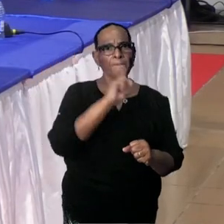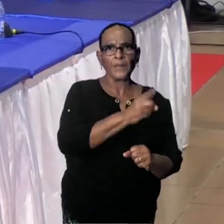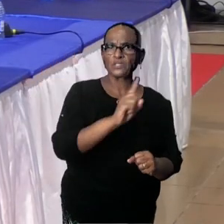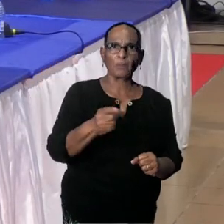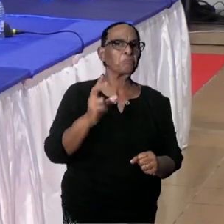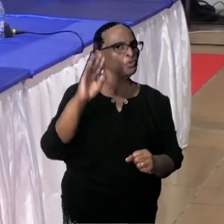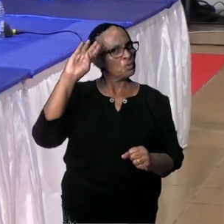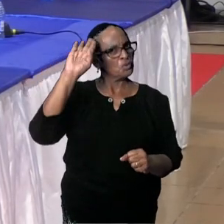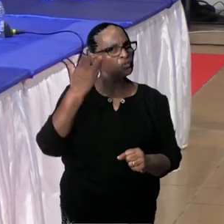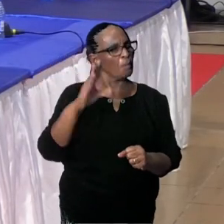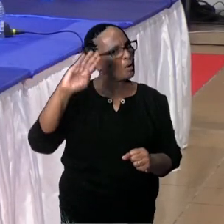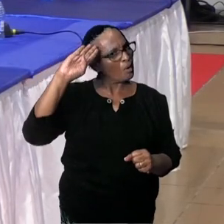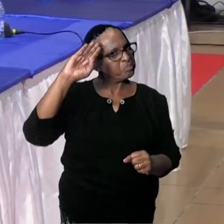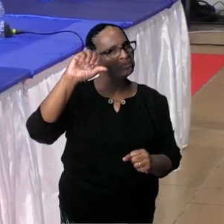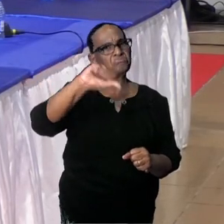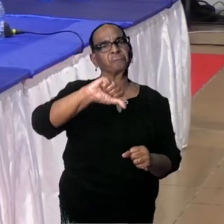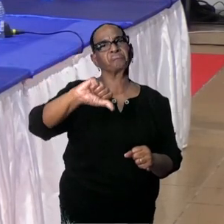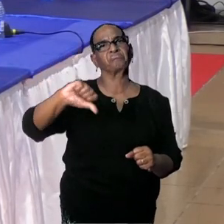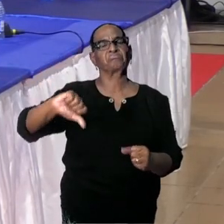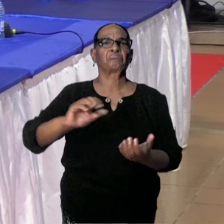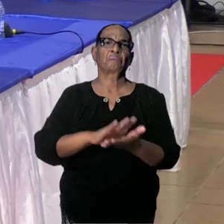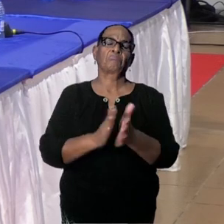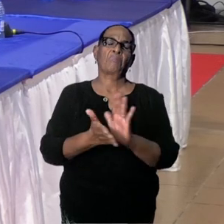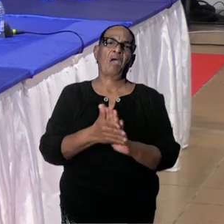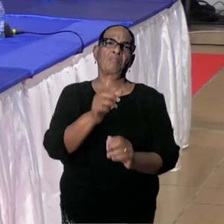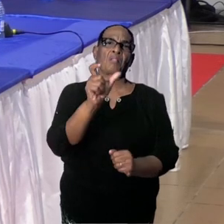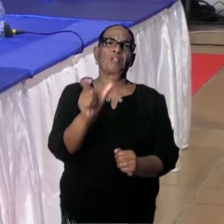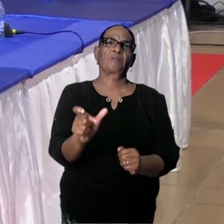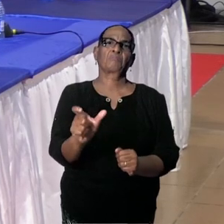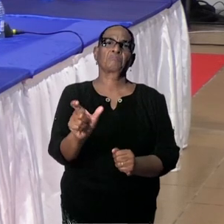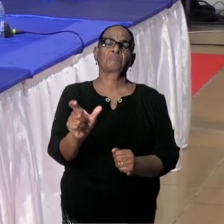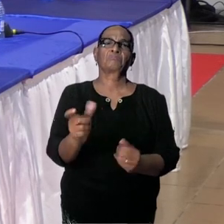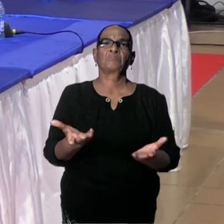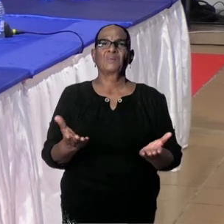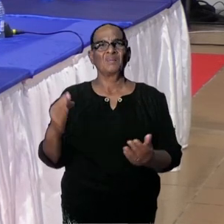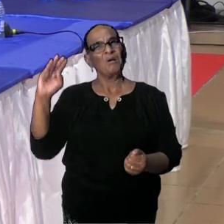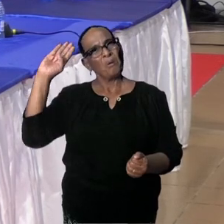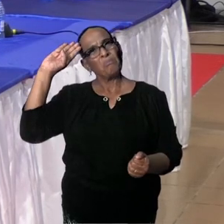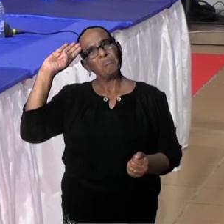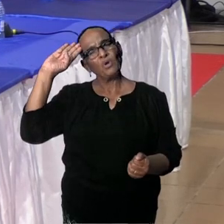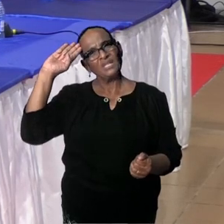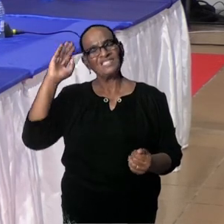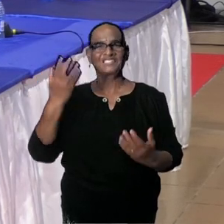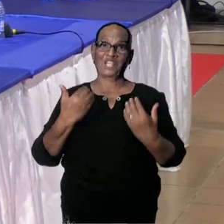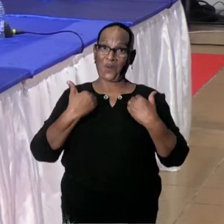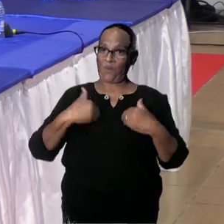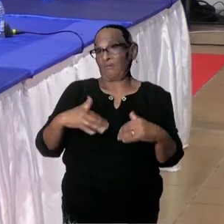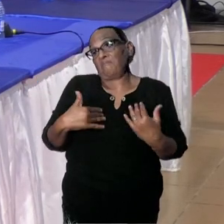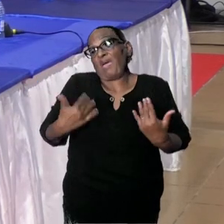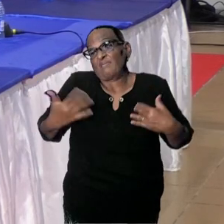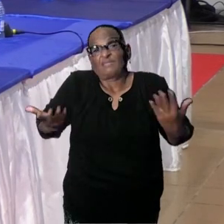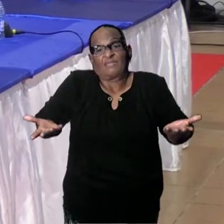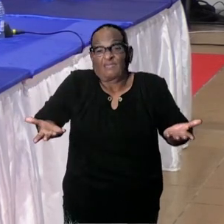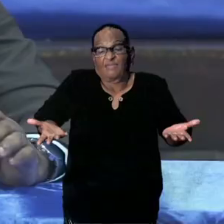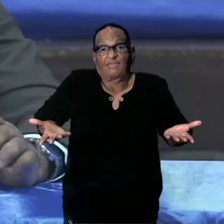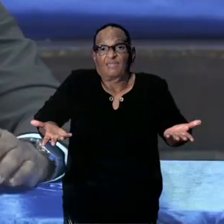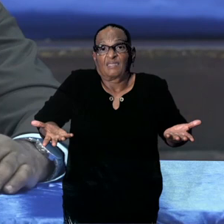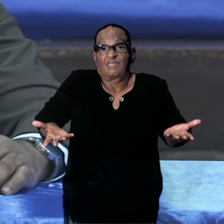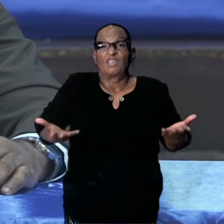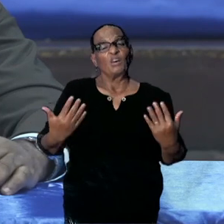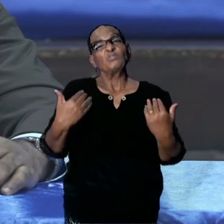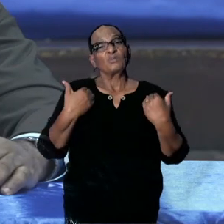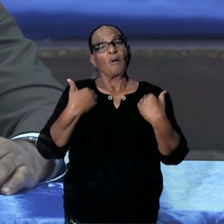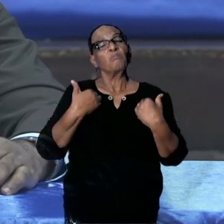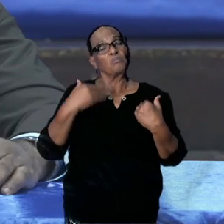Die klachten hebben mij ook bereikt. Maar wat ik zeg, politie en mensen zijn ook mensen. Er is een zekere mate van